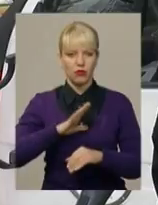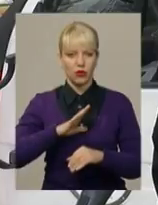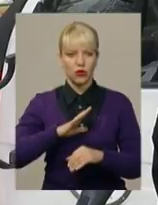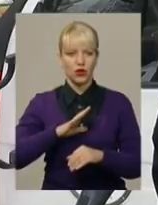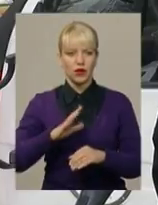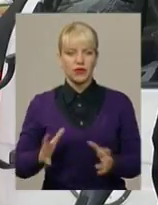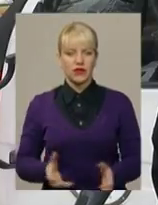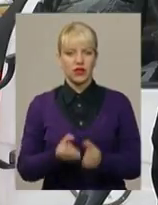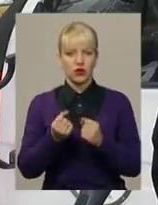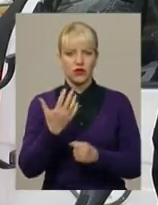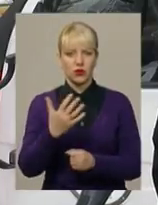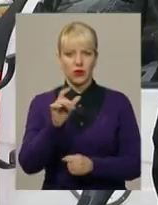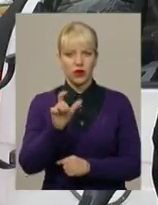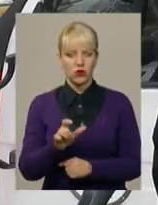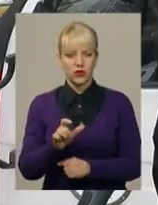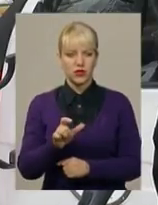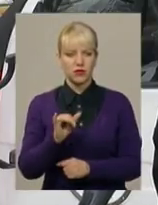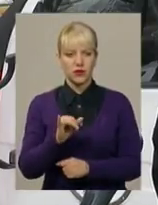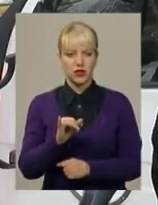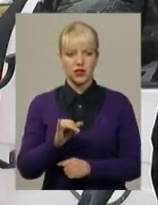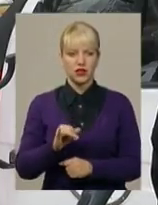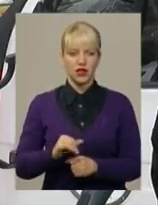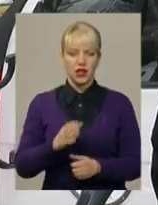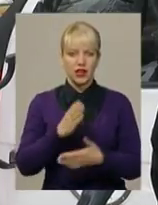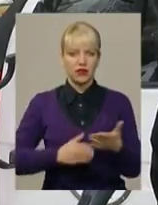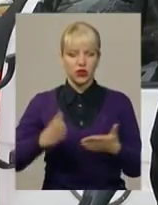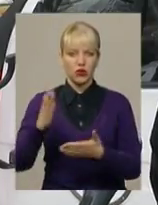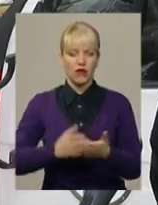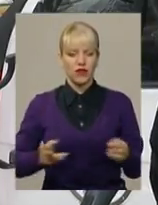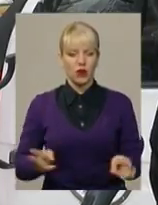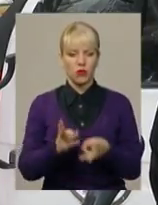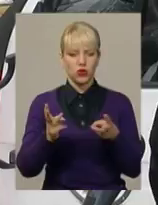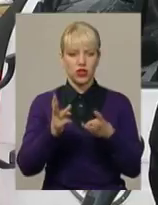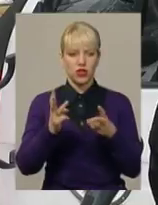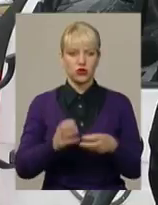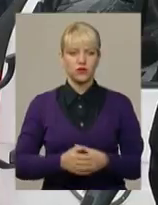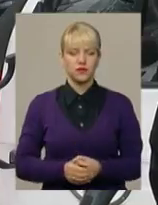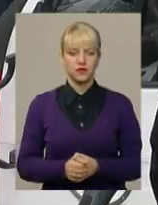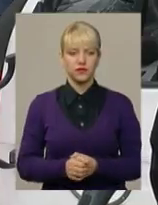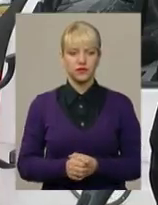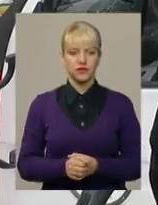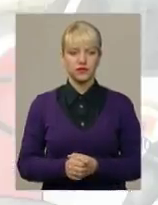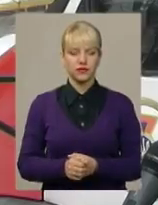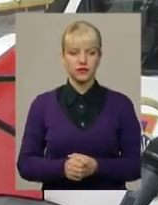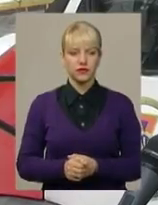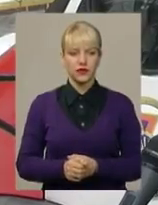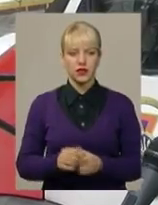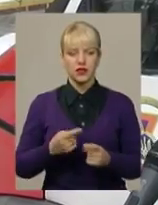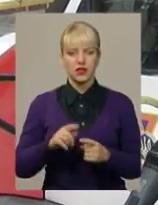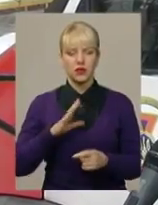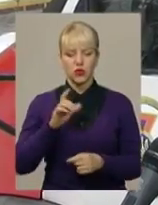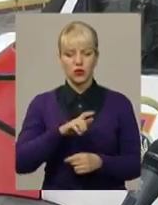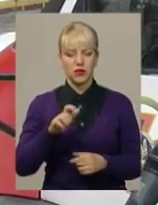5 осіб і ліководовано пожежу в тих розмірах, які вона набула на момент прибуття перших підрозділів. Це були